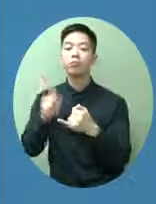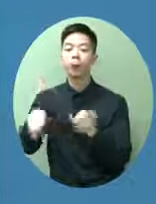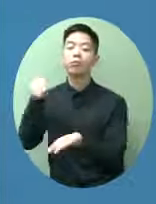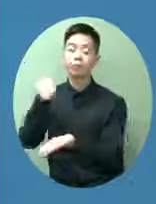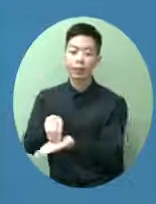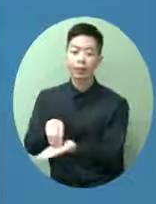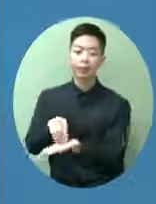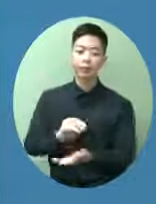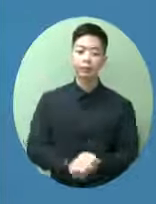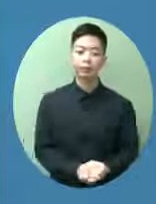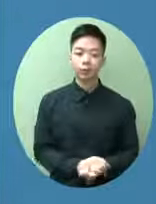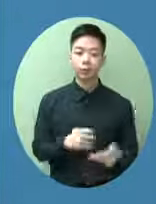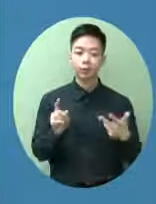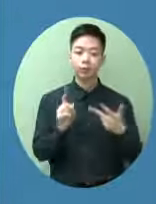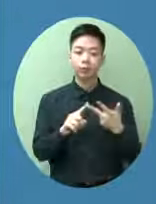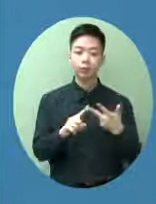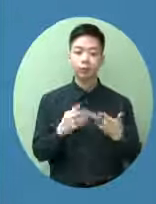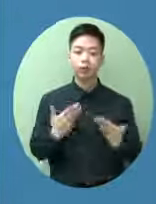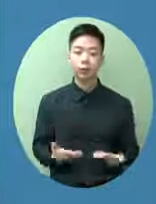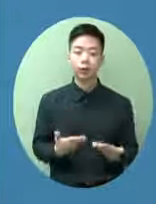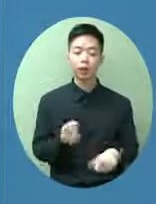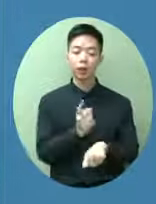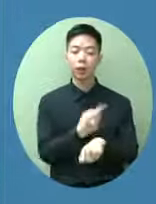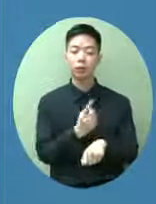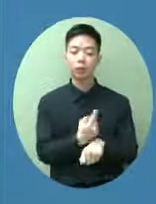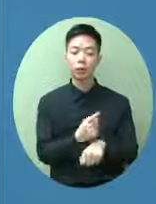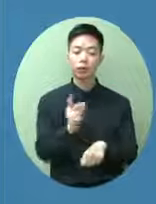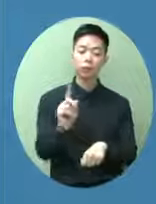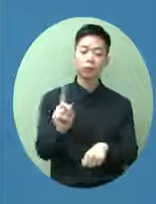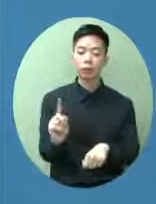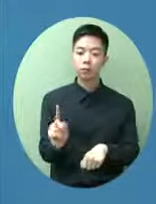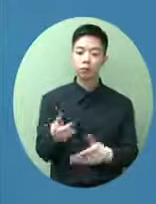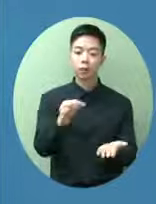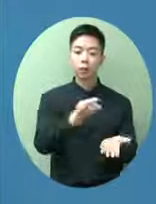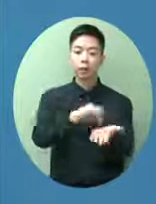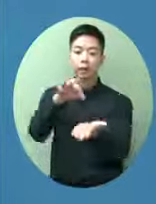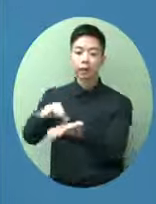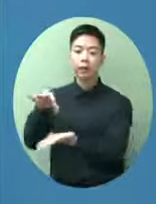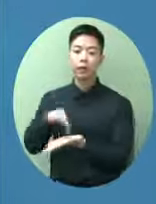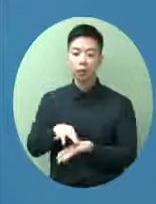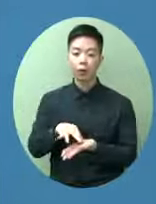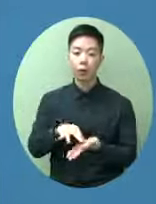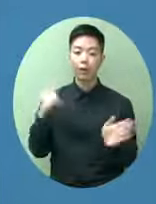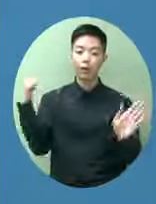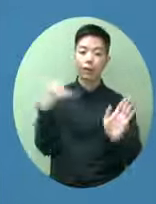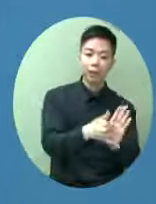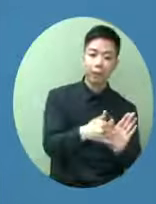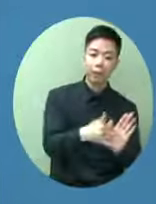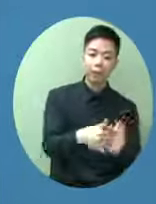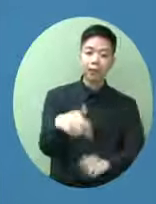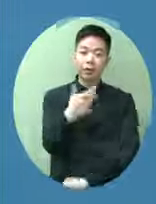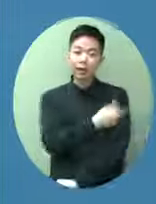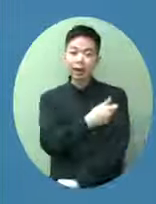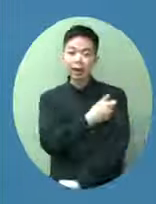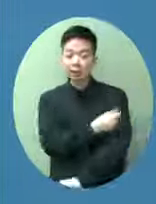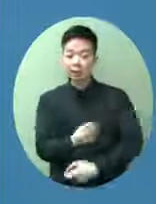目前來說我們沒有任何的計劃就是將進入一些地方和打針直接掛勾